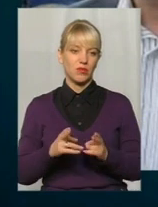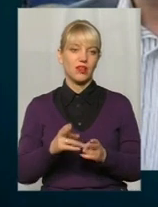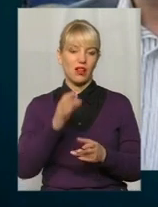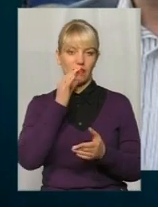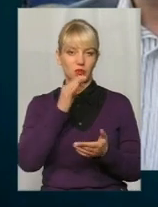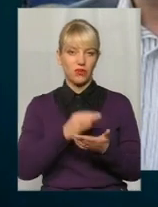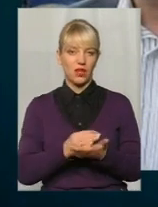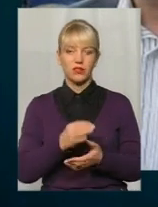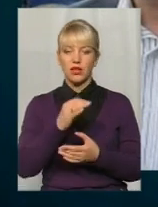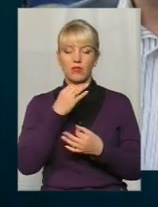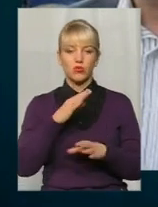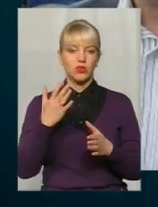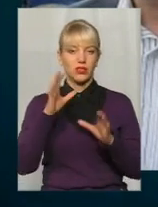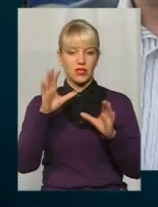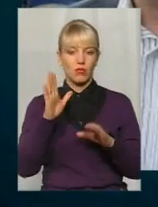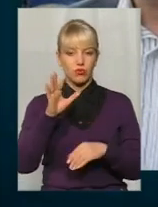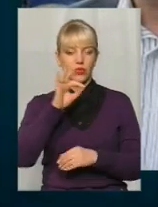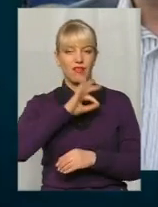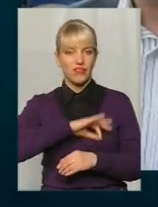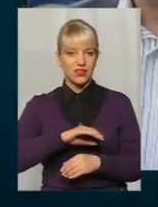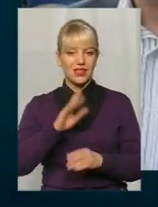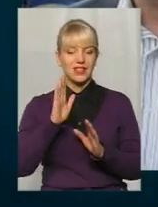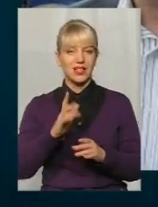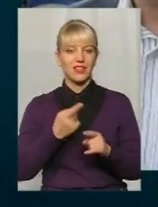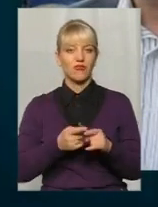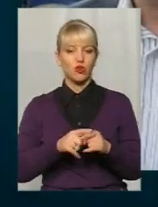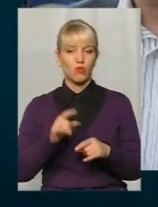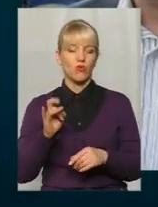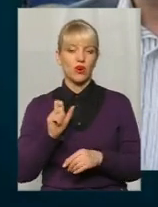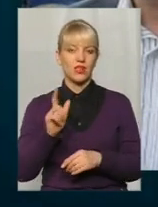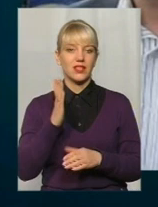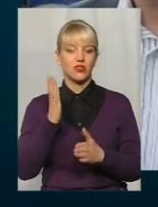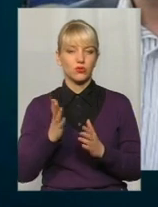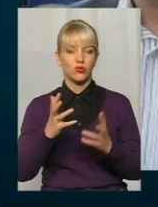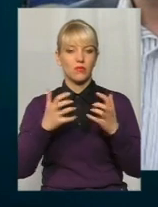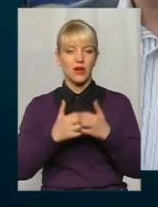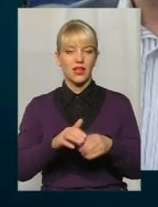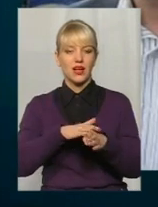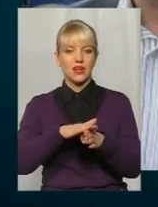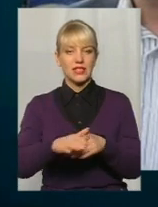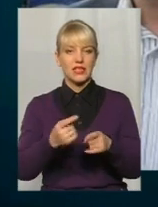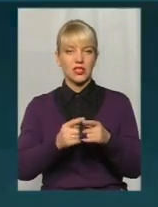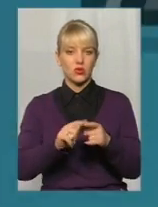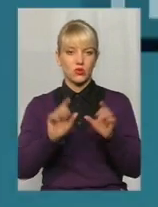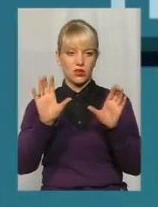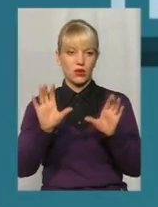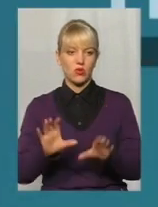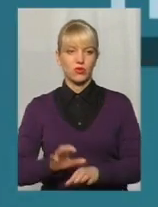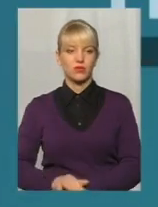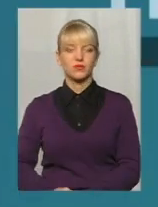Закон будь-який буде ефективний тільки в тому разі, якщо будуть механізми реалізації цього закону.